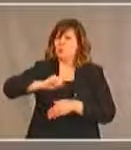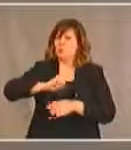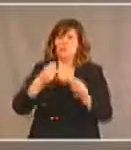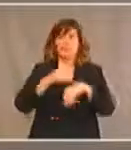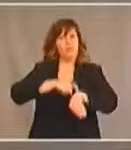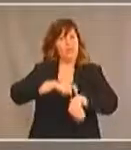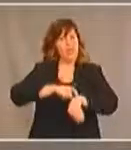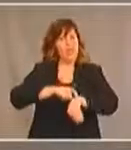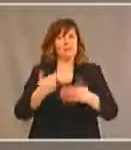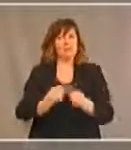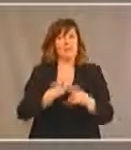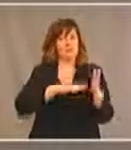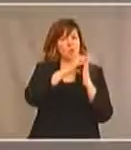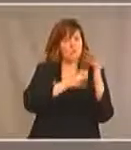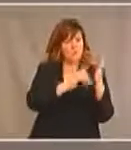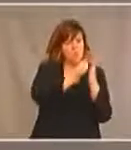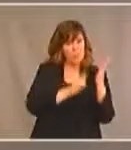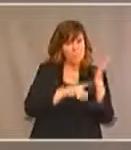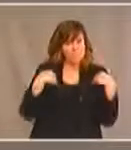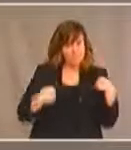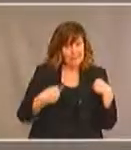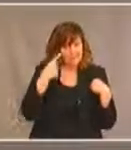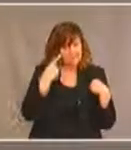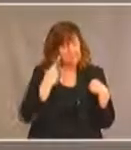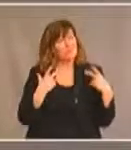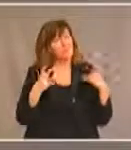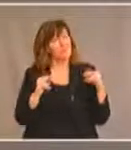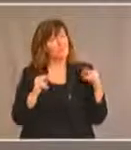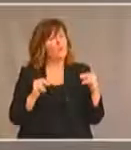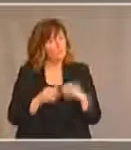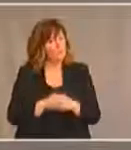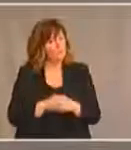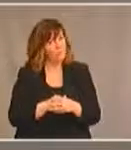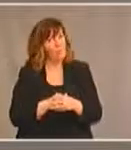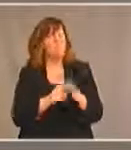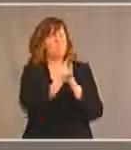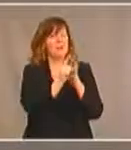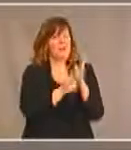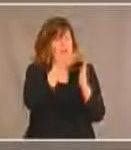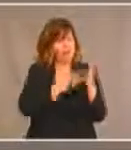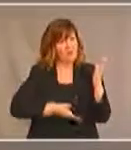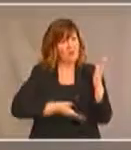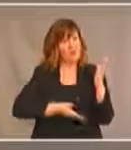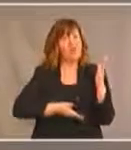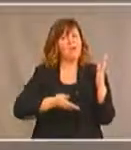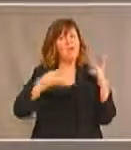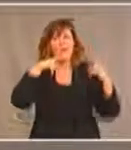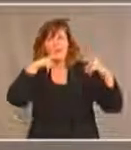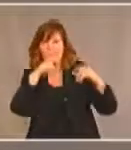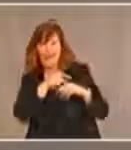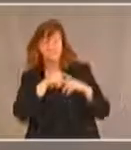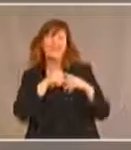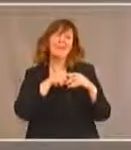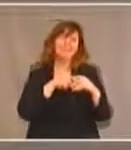Élaborer un texte de loi n'est jamais simple. Celle-ci, cette loi-ci sera complexe. C'est un